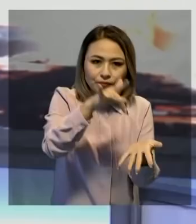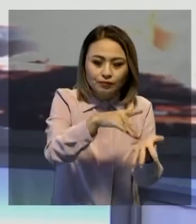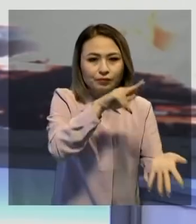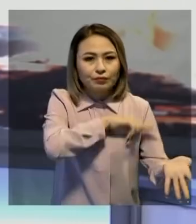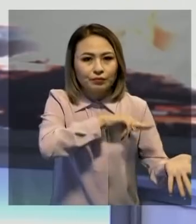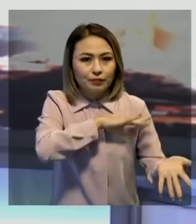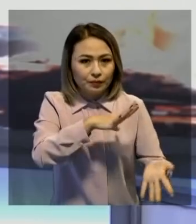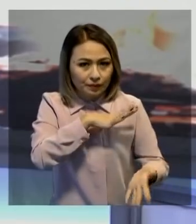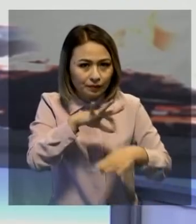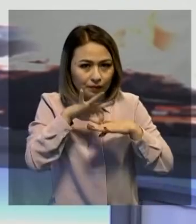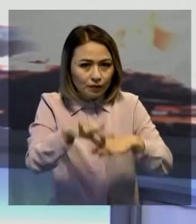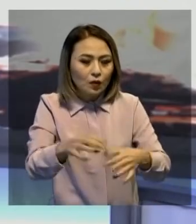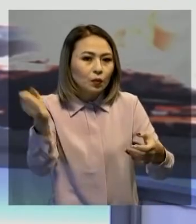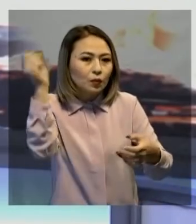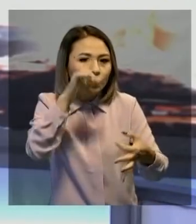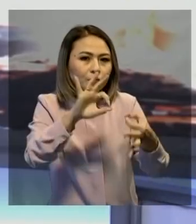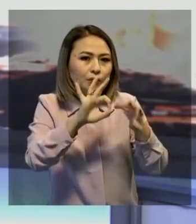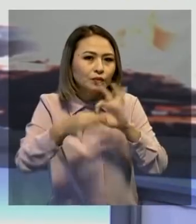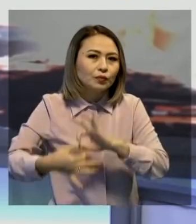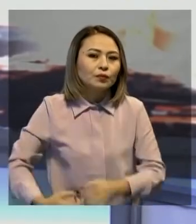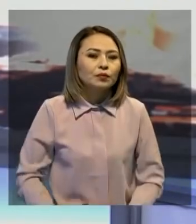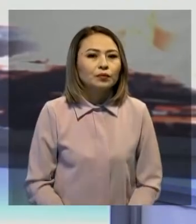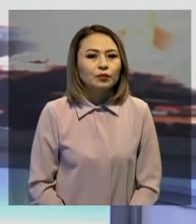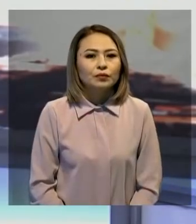қызметкелер атқарған. Жұмыс барышын тілсіміз